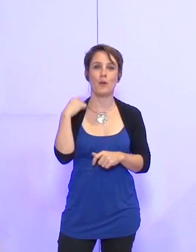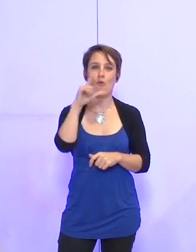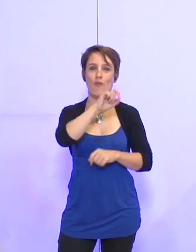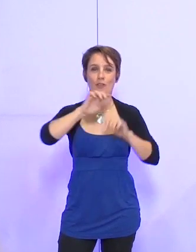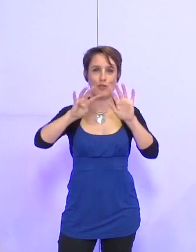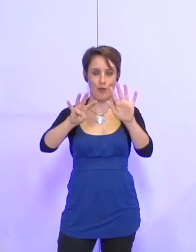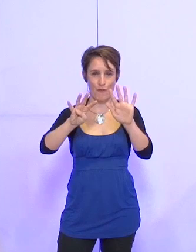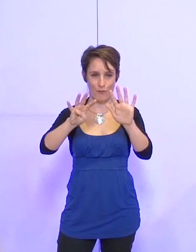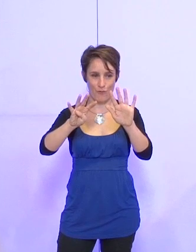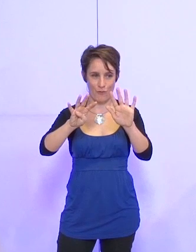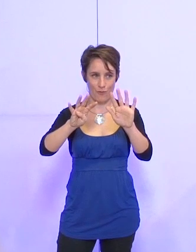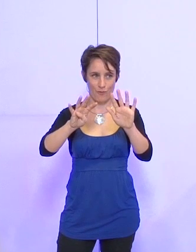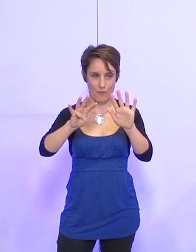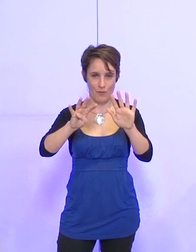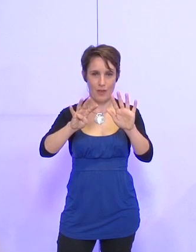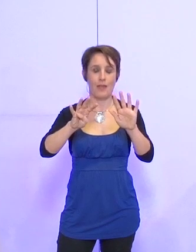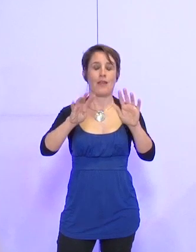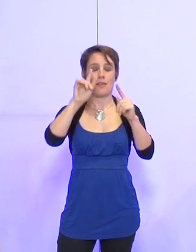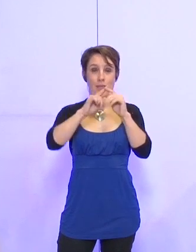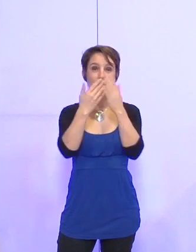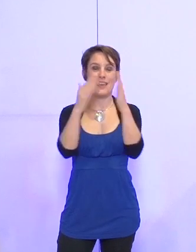porte sur l'exposition Pénonne,